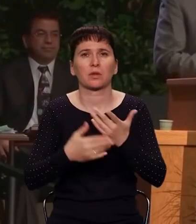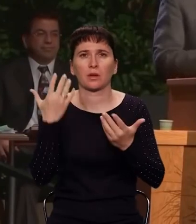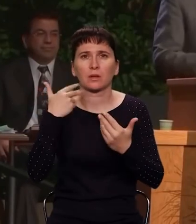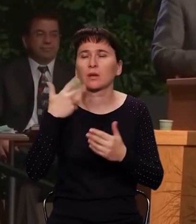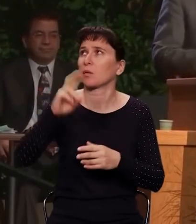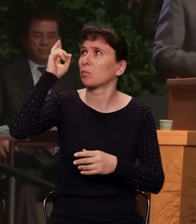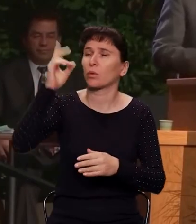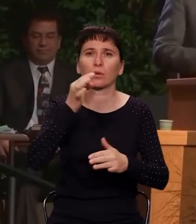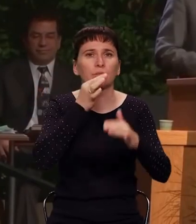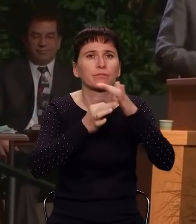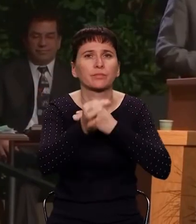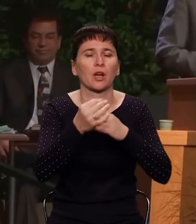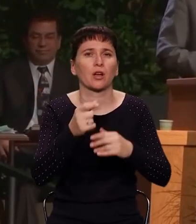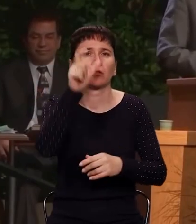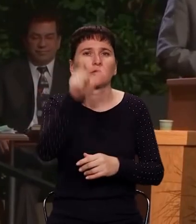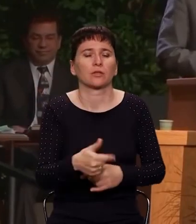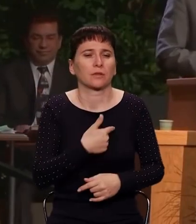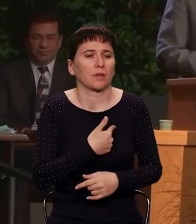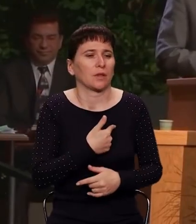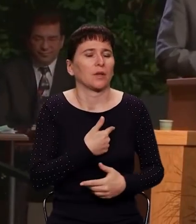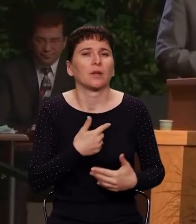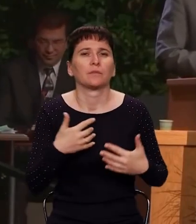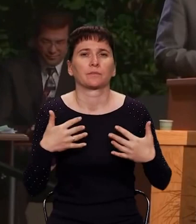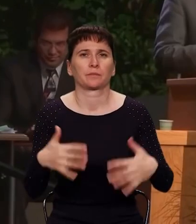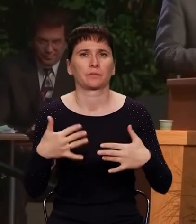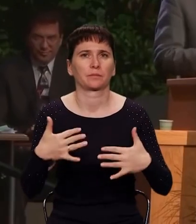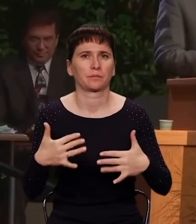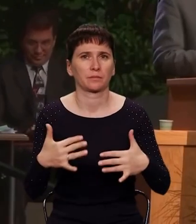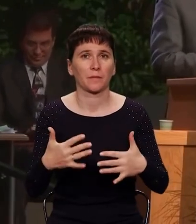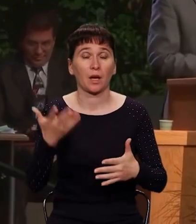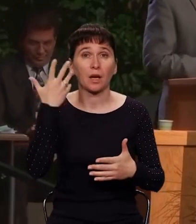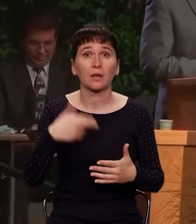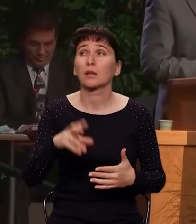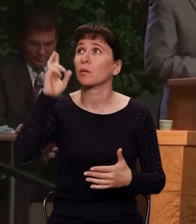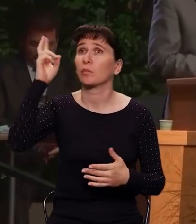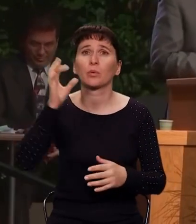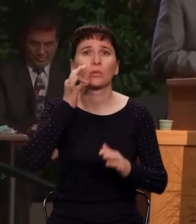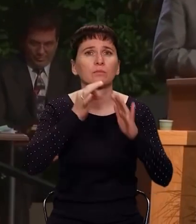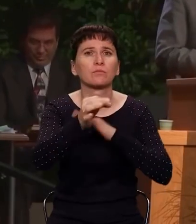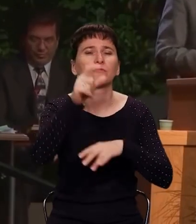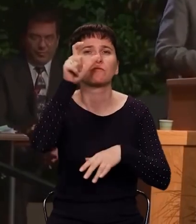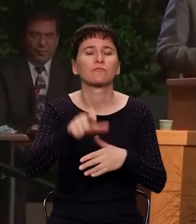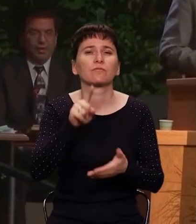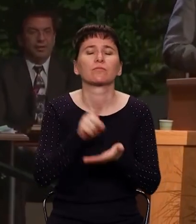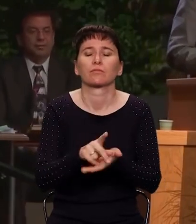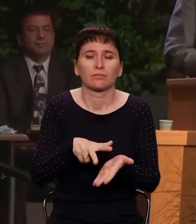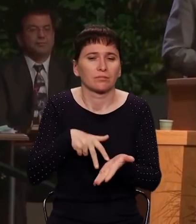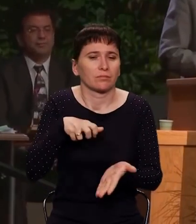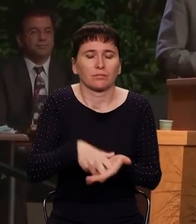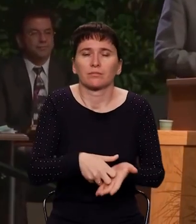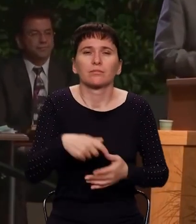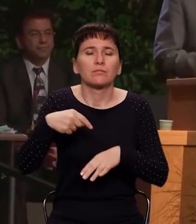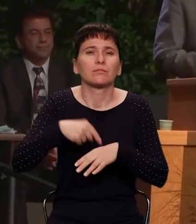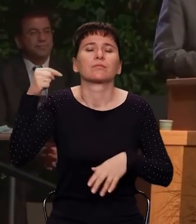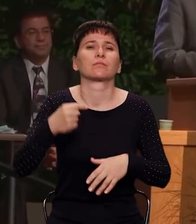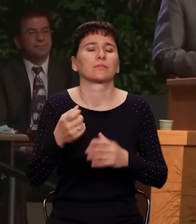Если говорит Господь, человек должен становиться на колени. Если говорит Господь,